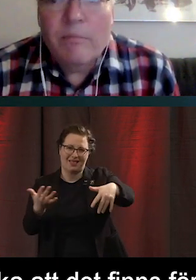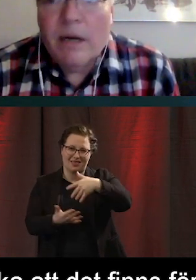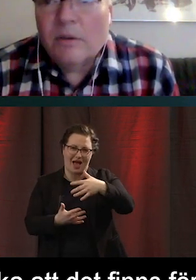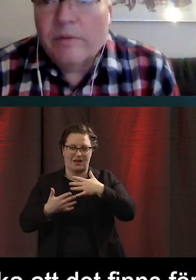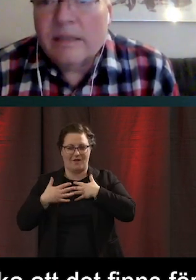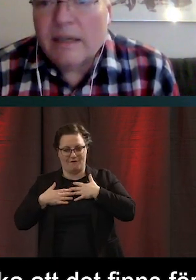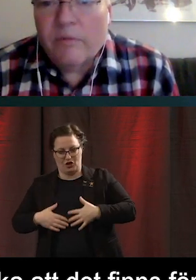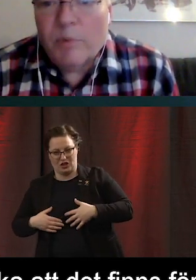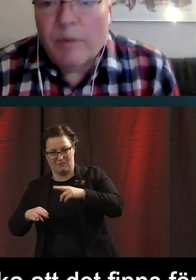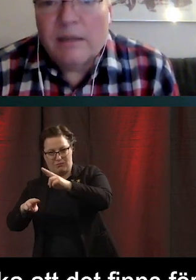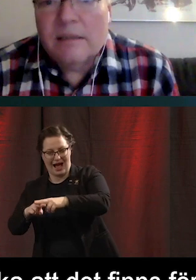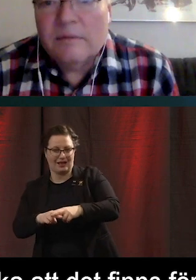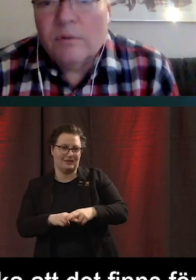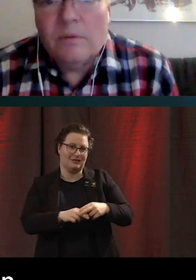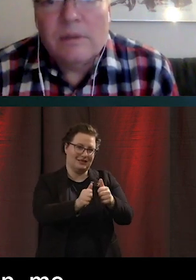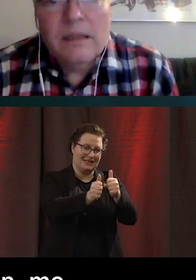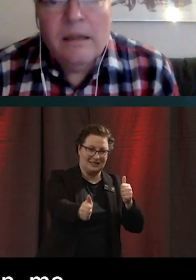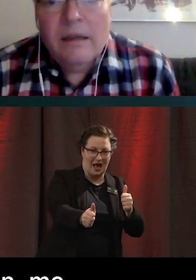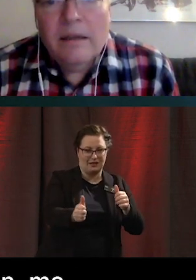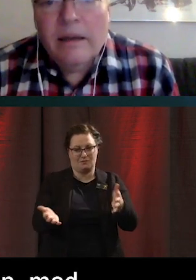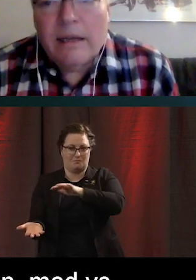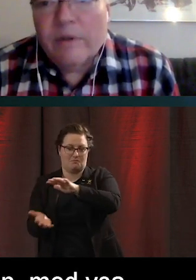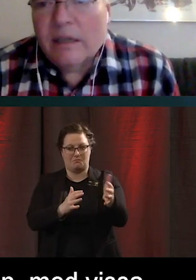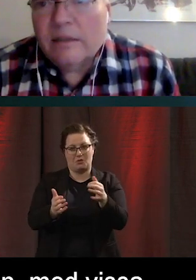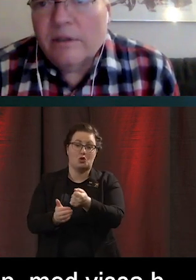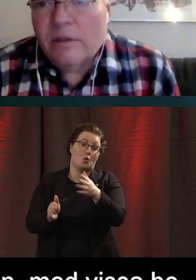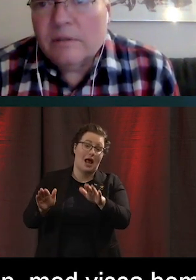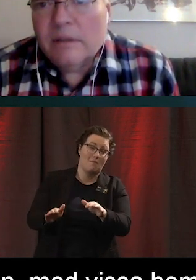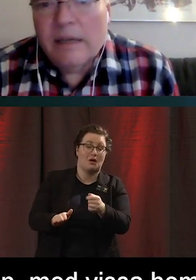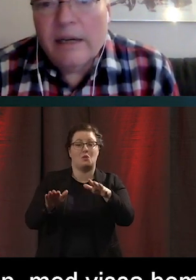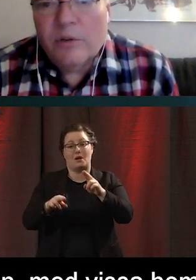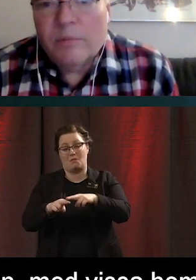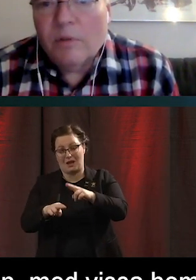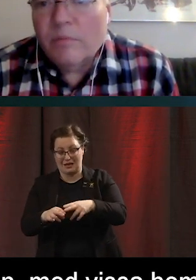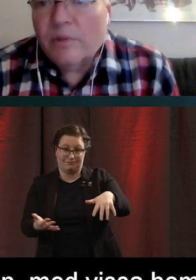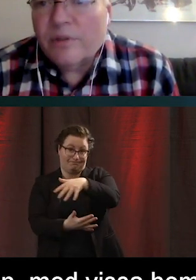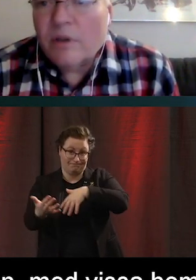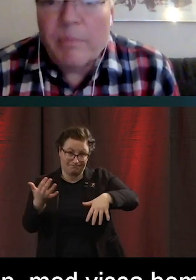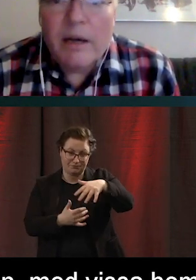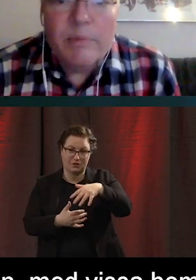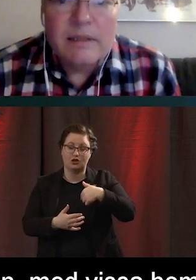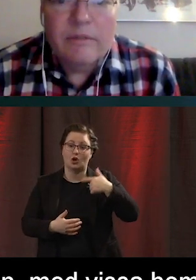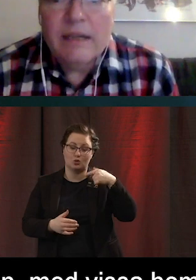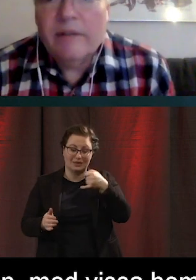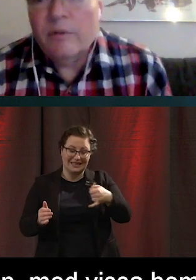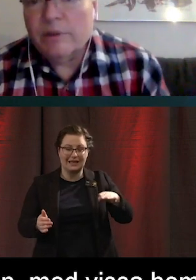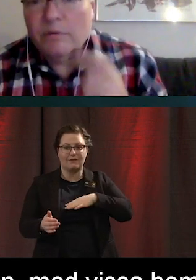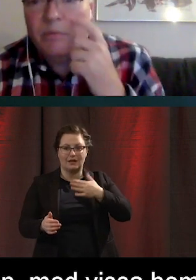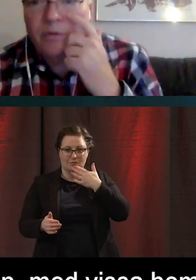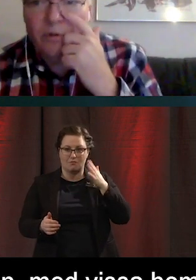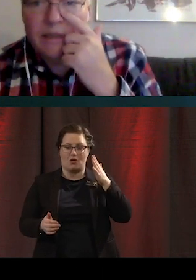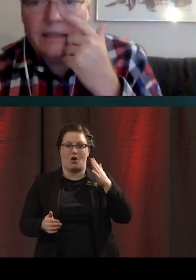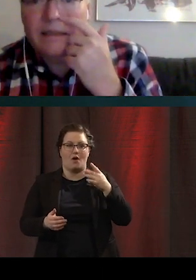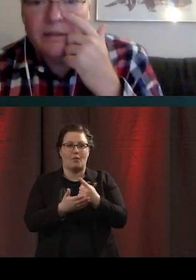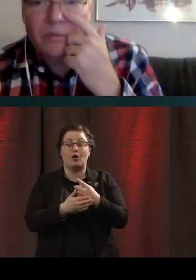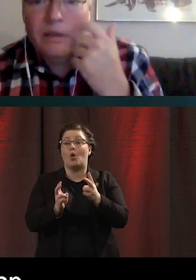kan vara hemma och vissa kan vara på plats. här kan vi kanske dra lärdom om också att skapa arbetstillfällen för personer